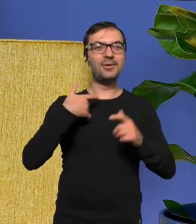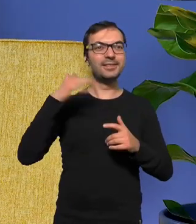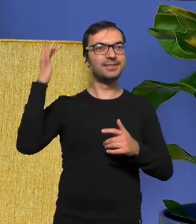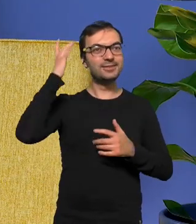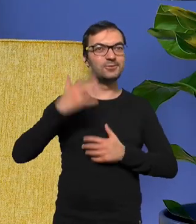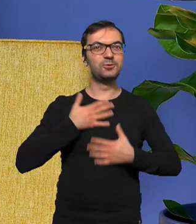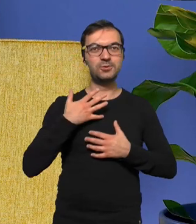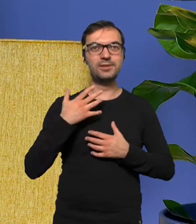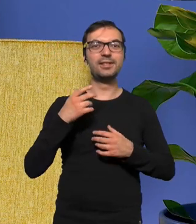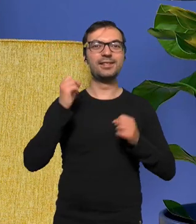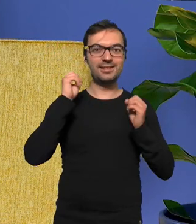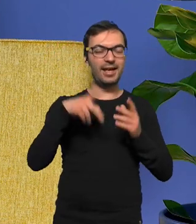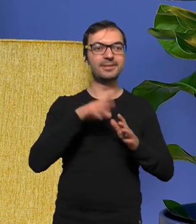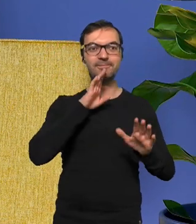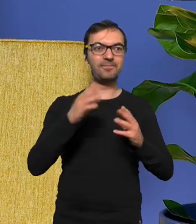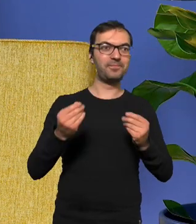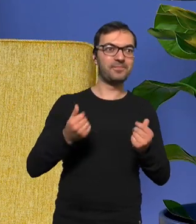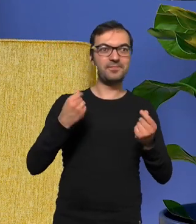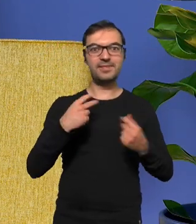czuję ten oddech że to jednak